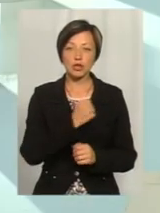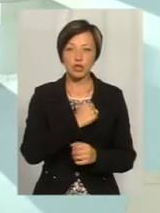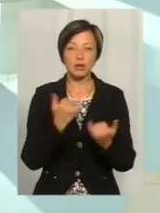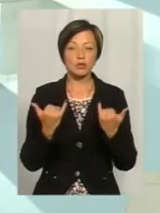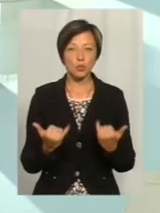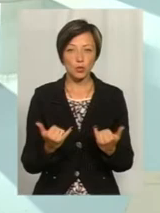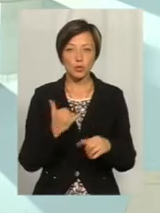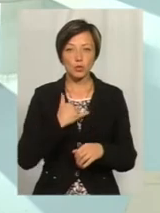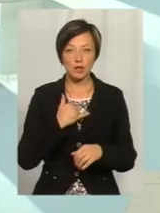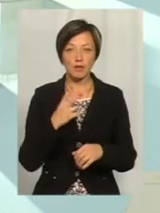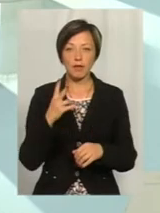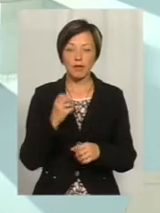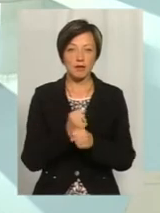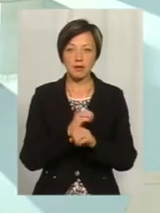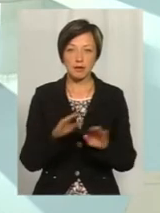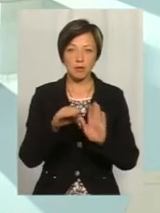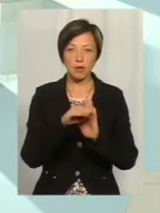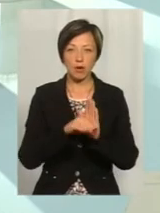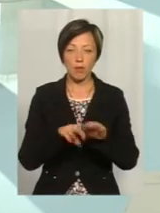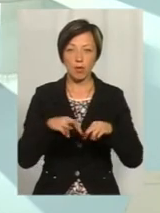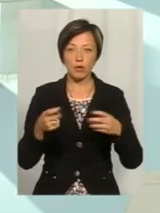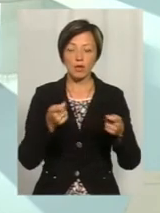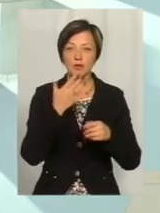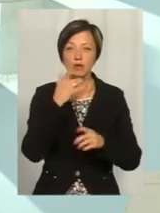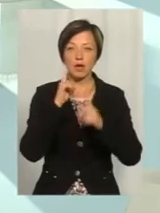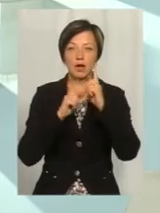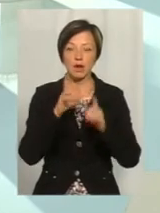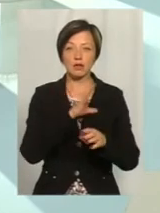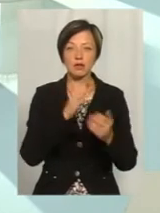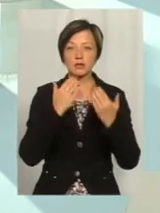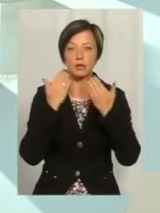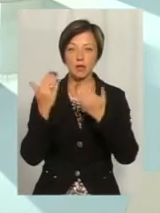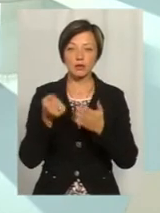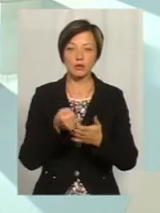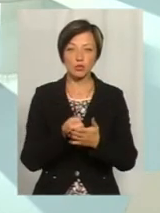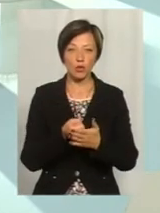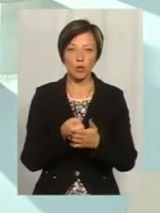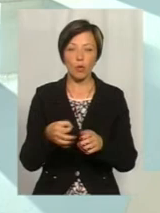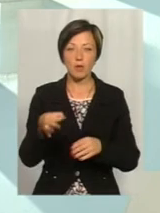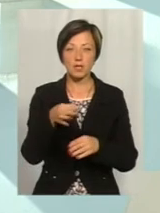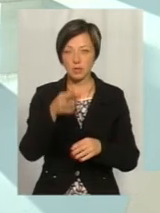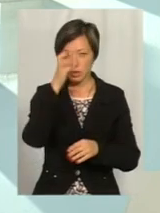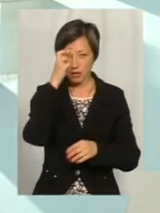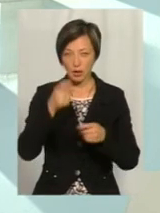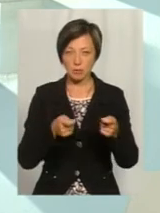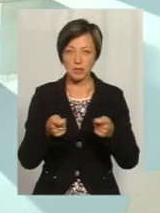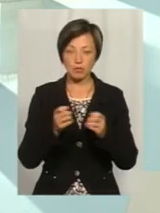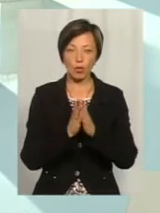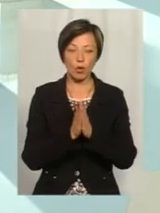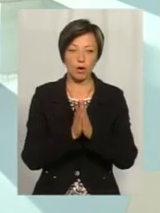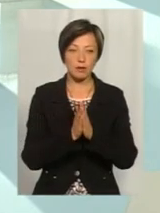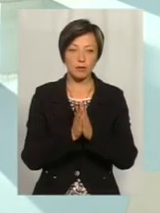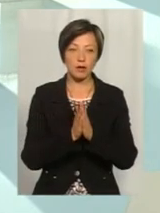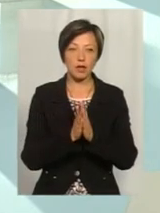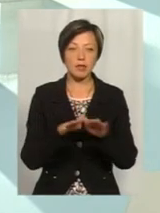сьогодні у нас не діє така програма. Національна рада зверталася до обласних державних адміністрацій з проханням